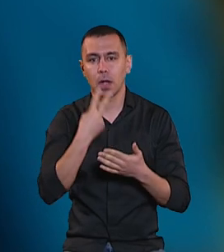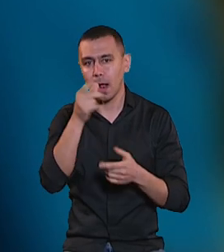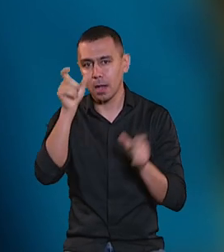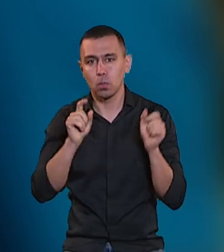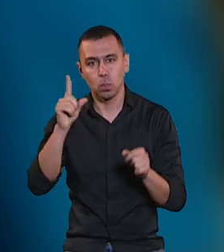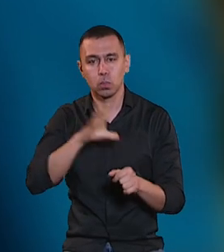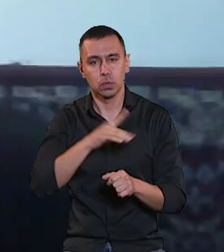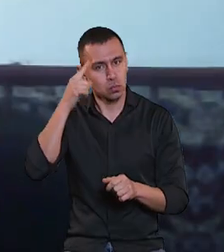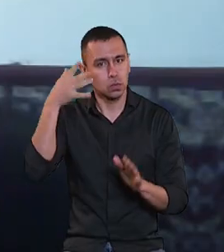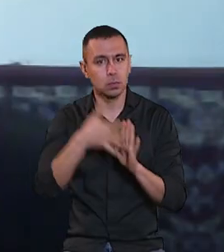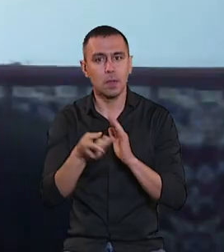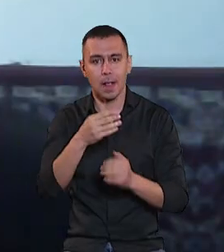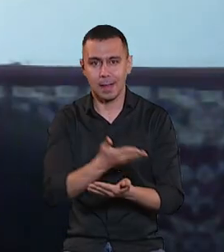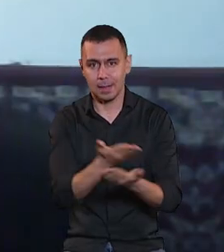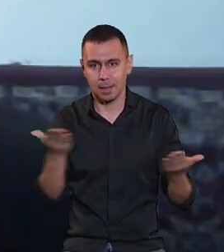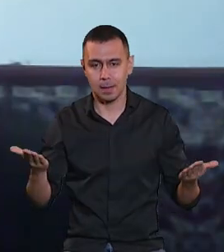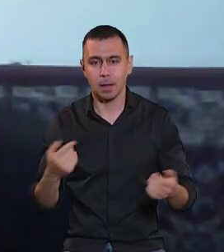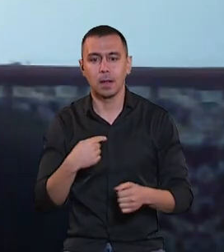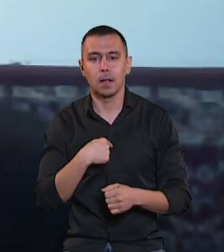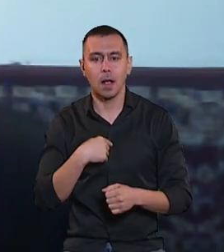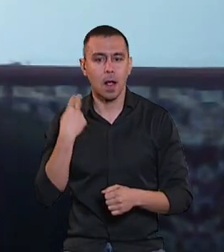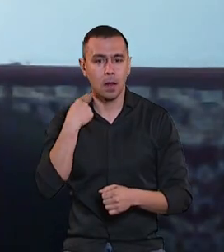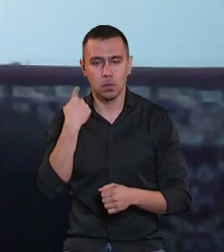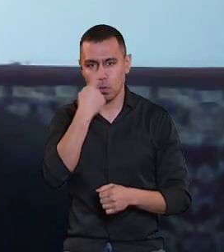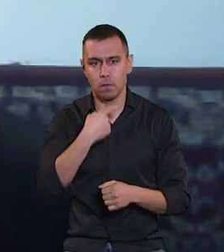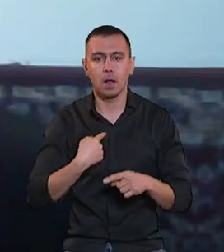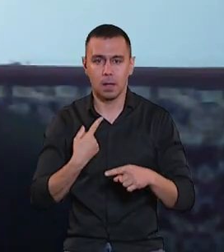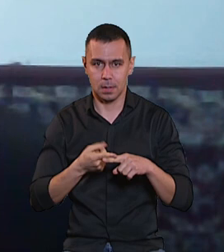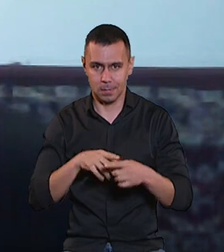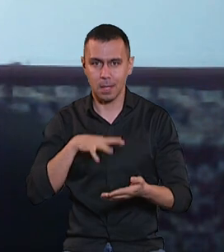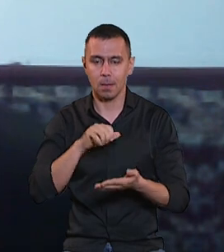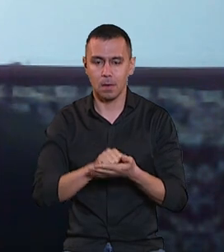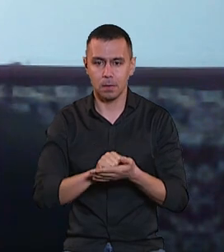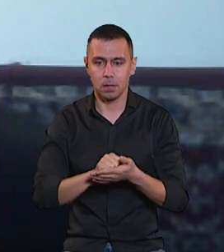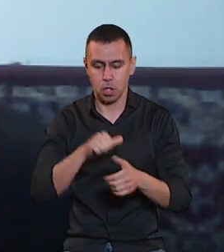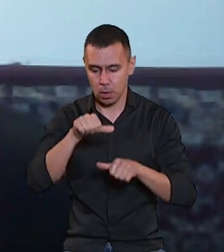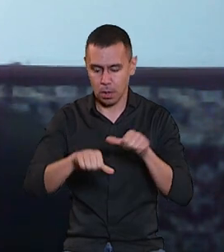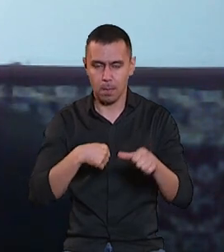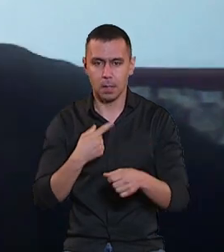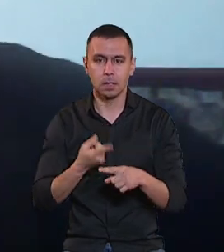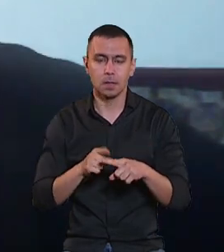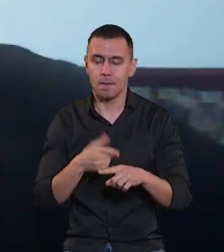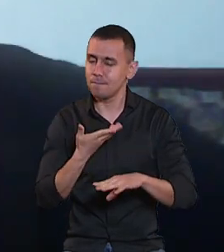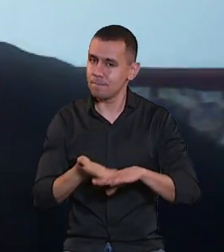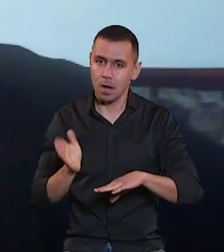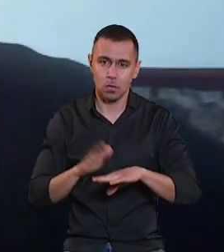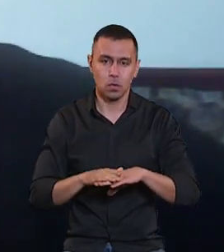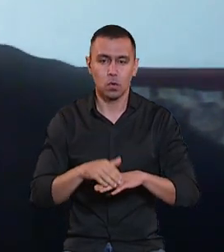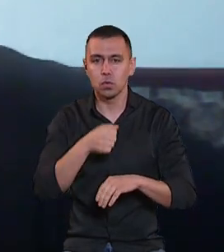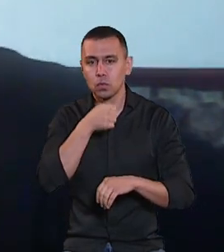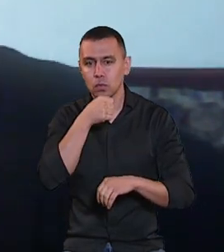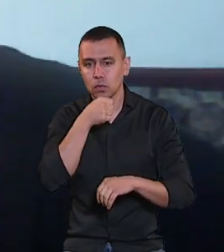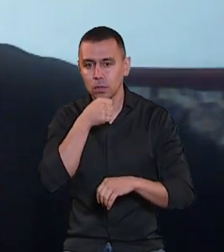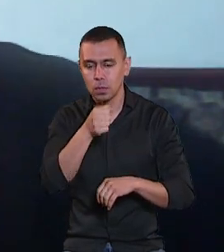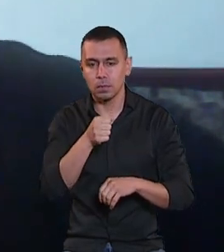зрозумілішим для них. Так, я грав англійською мовою, я цим займався, боже, цілий рік. Мені це дуже складно. Дорослим не потрібна